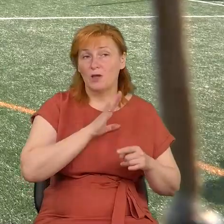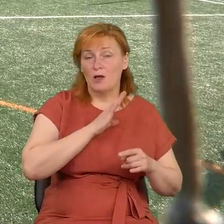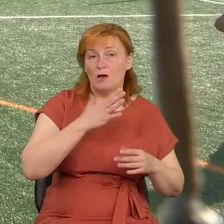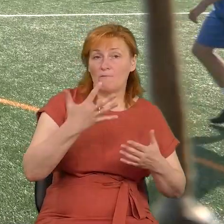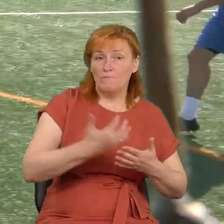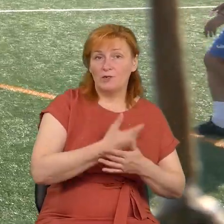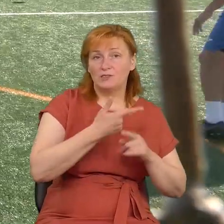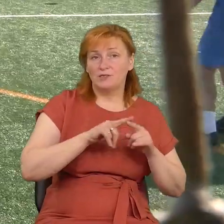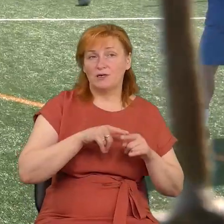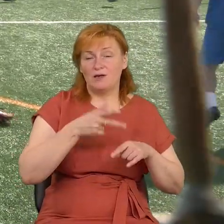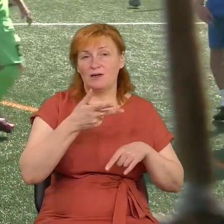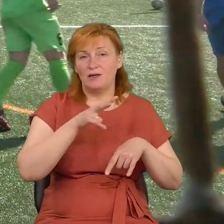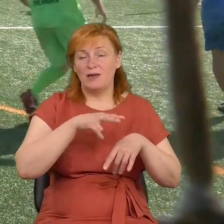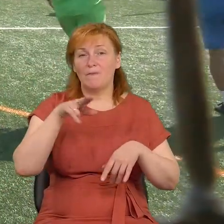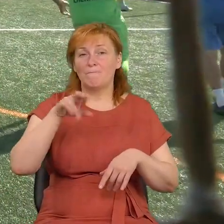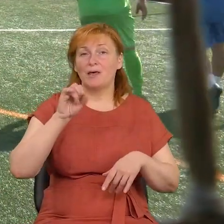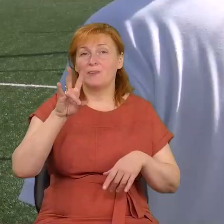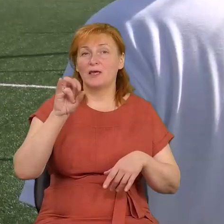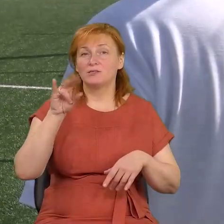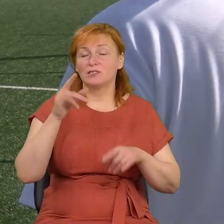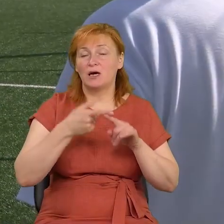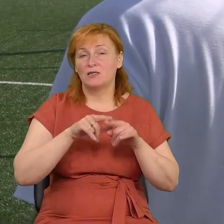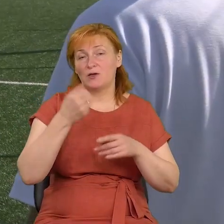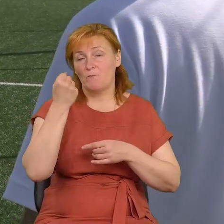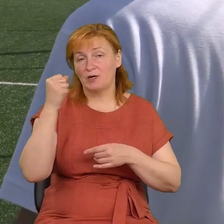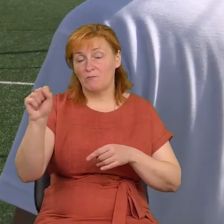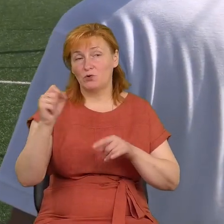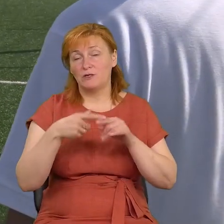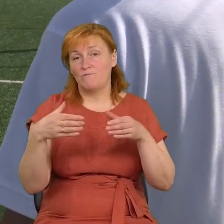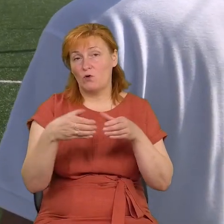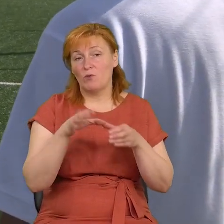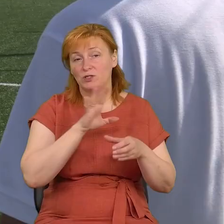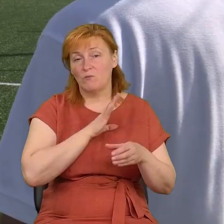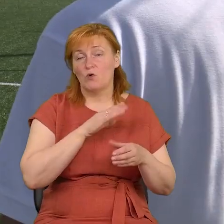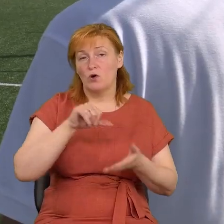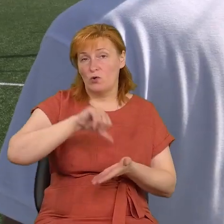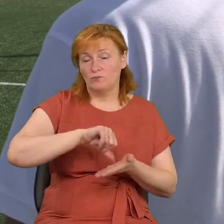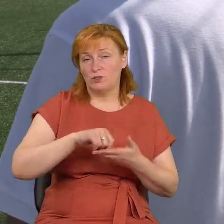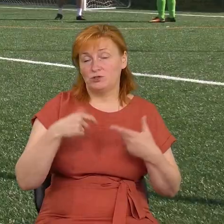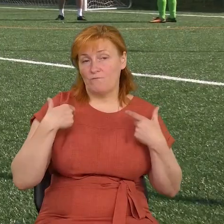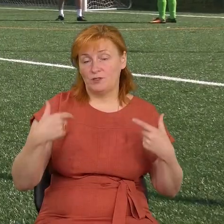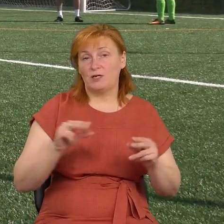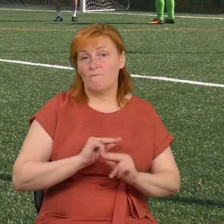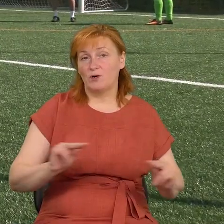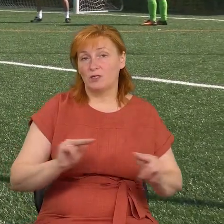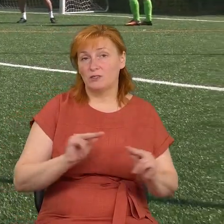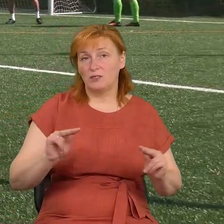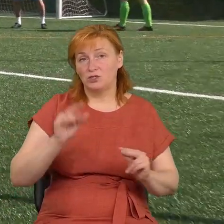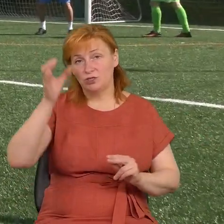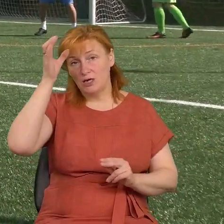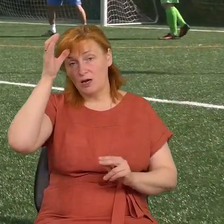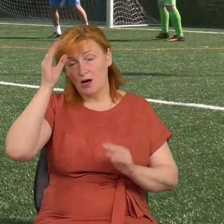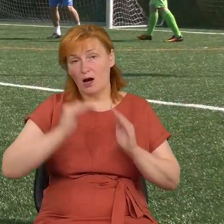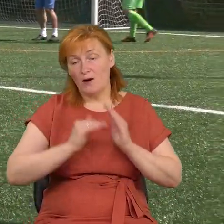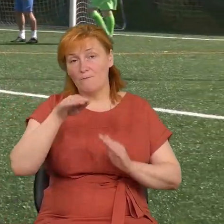Вони у фіналі перемогли Чернігівський колегіум. В команді переможців були діючі офіцери та викладачі Академії, яким дозволили на